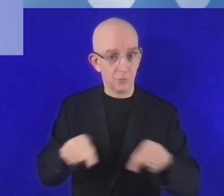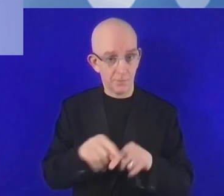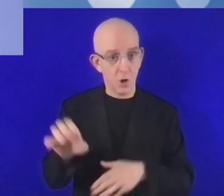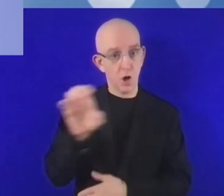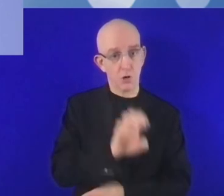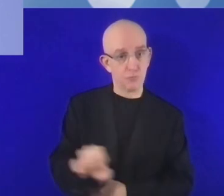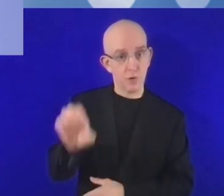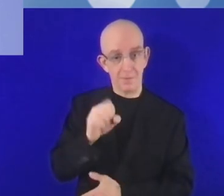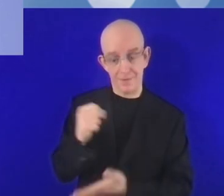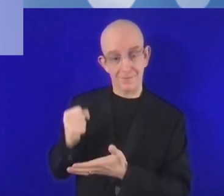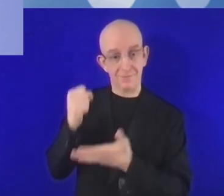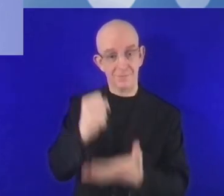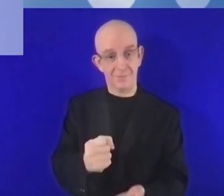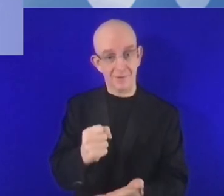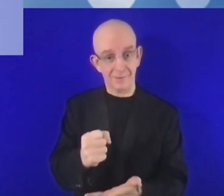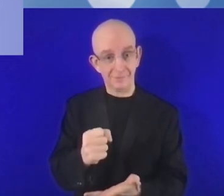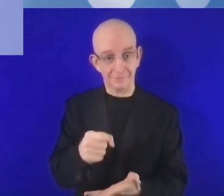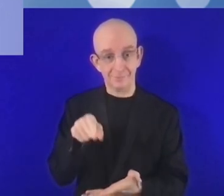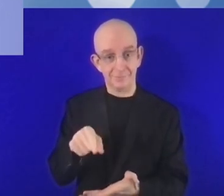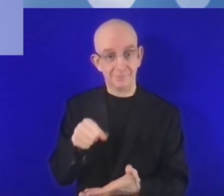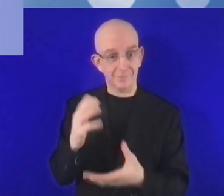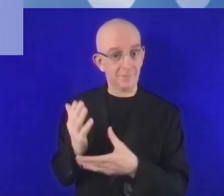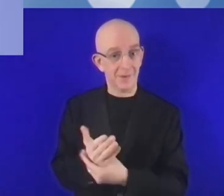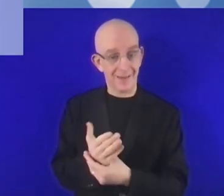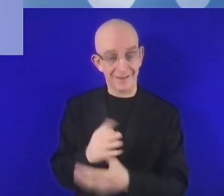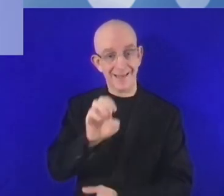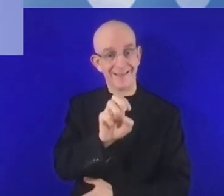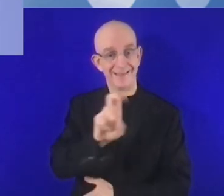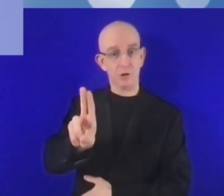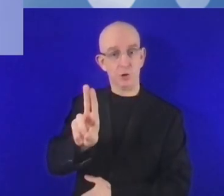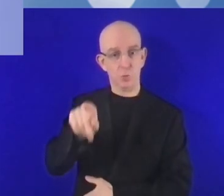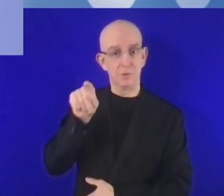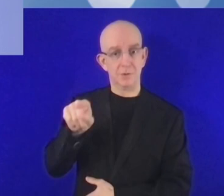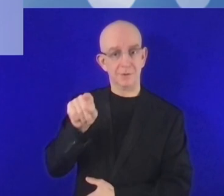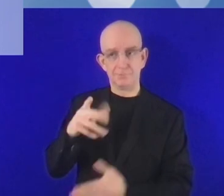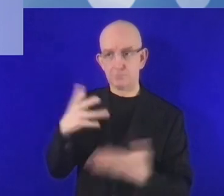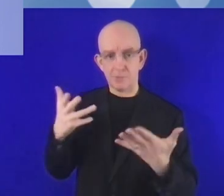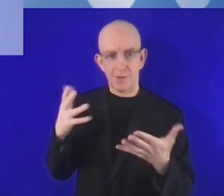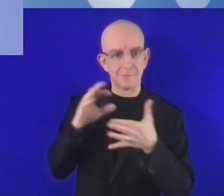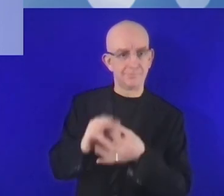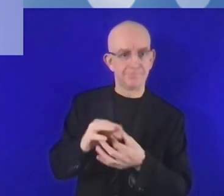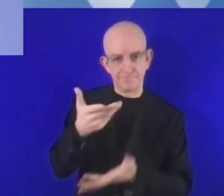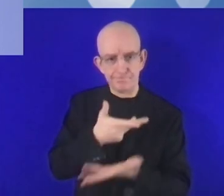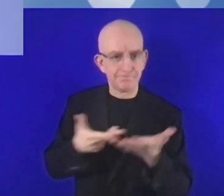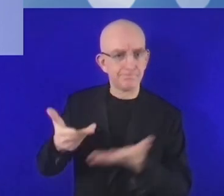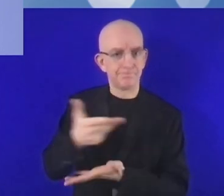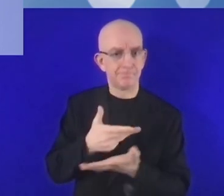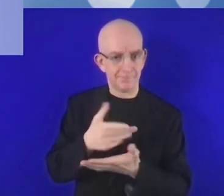الكريم والمحترم. أن البنك الاستثمارات الأوروبي، المجموعة